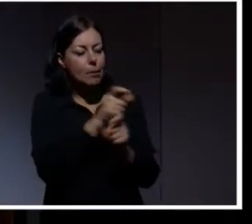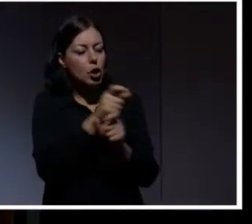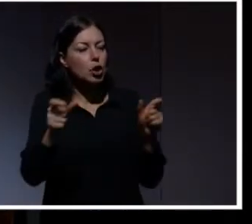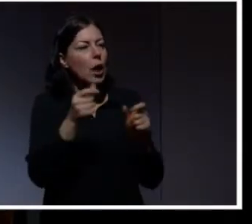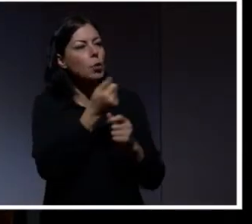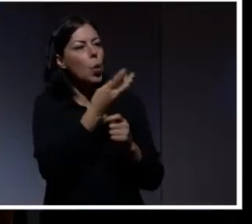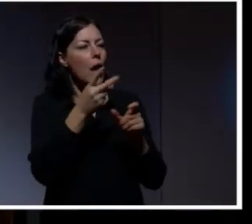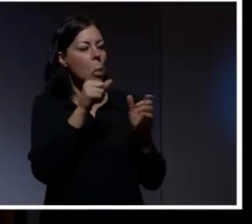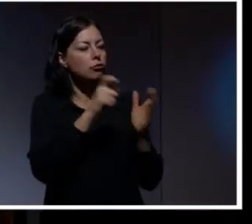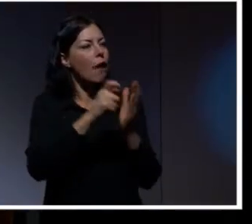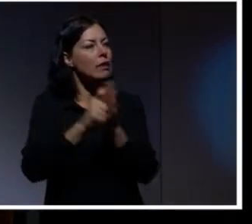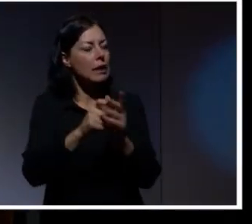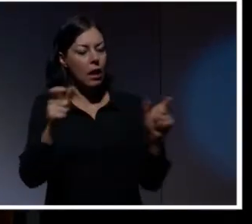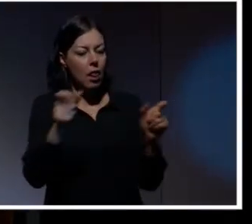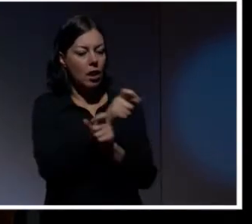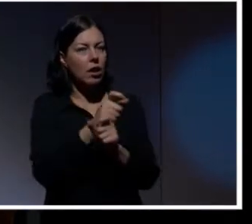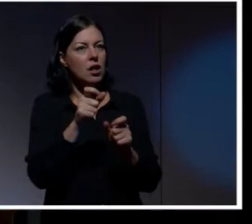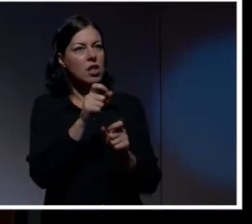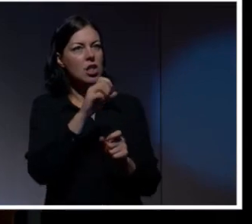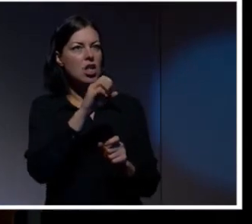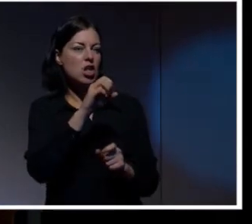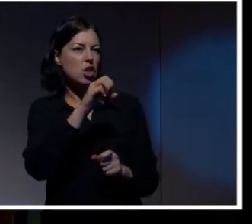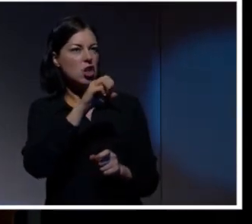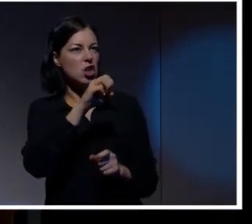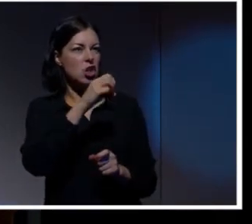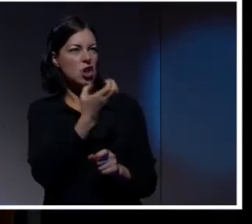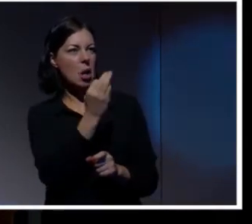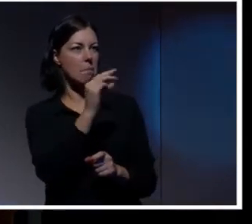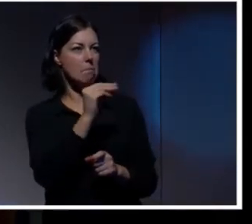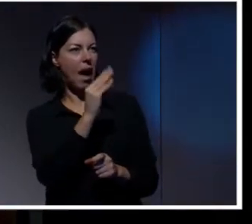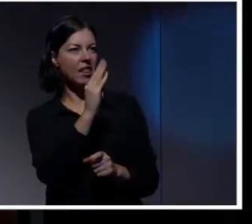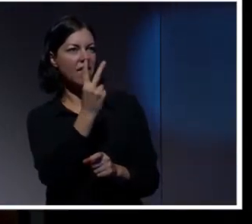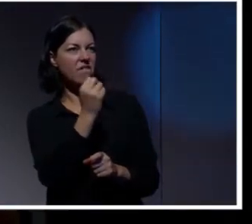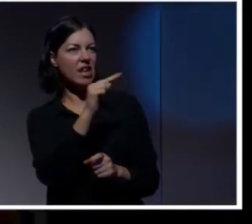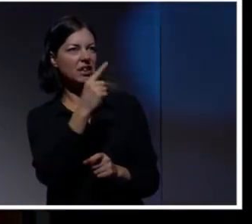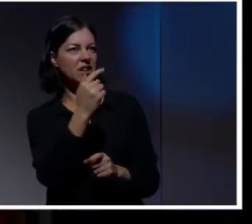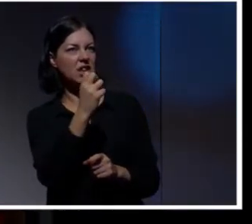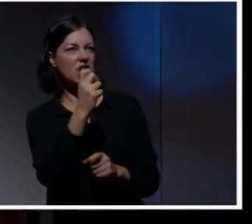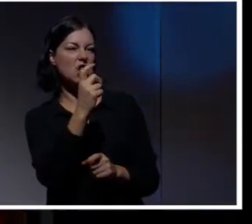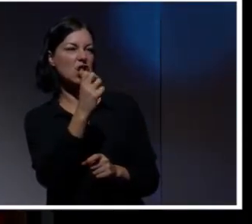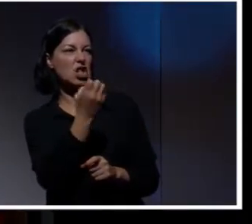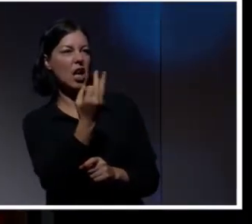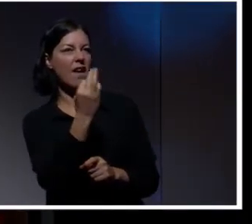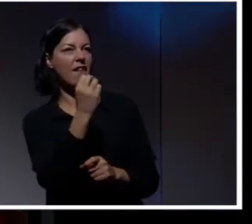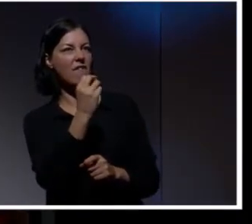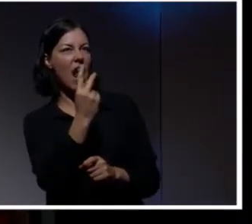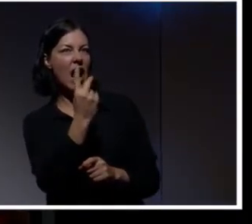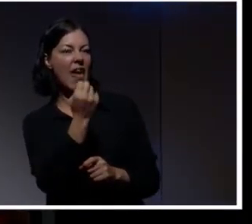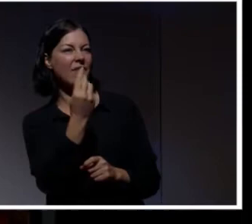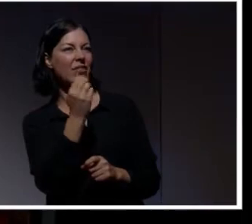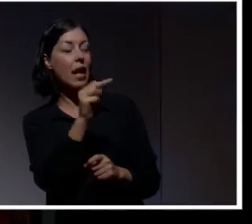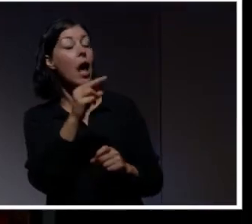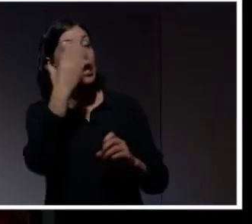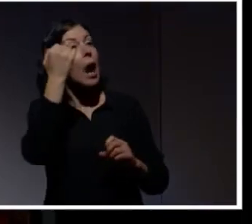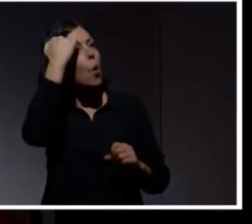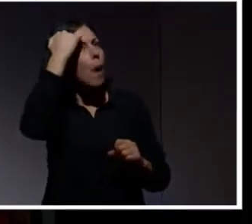några helt andra stavelser. Så kanske det är schmadventsflablender. Men det kan man fortfarande komma ihåg. För det låter lite som ett ord. Och sen